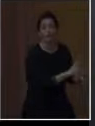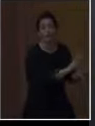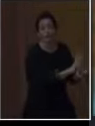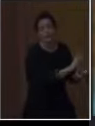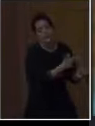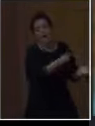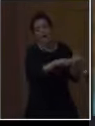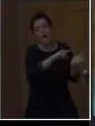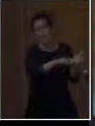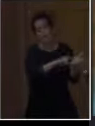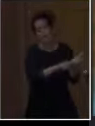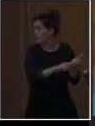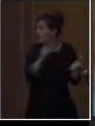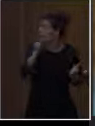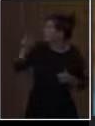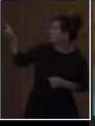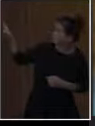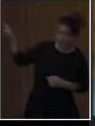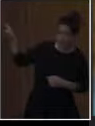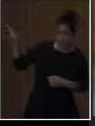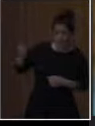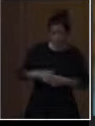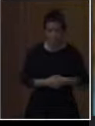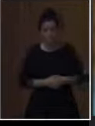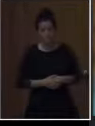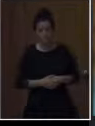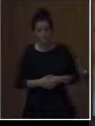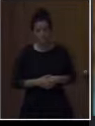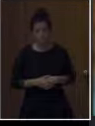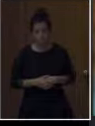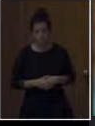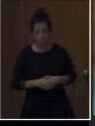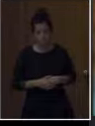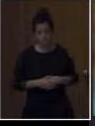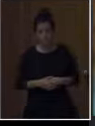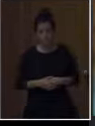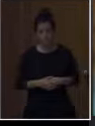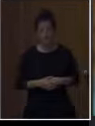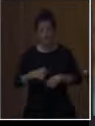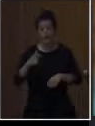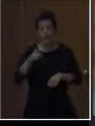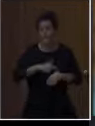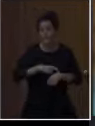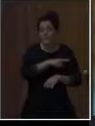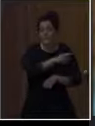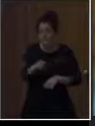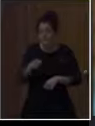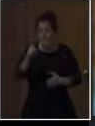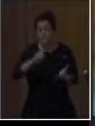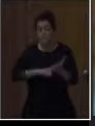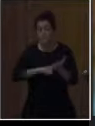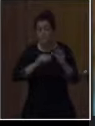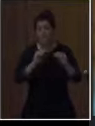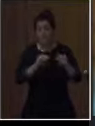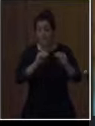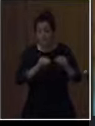iPad, κάπως έτσι. Τώρα φανταστείτε ότι έχει φτάσει η στιγμή να διδάξετε ένα μάθημα που εκ πρώτης